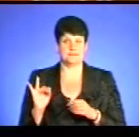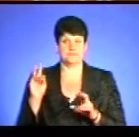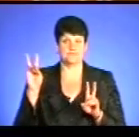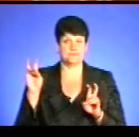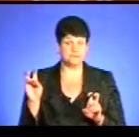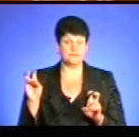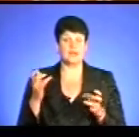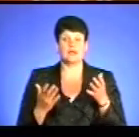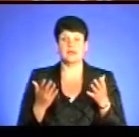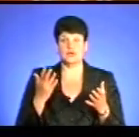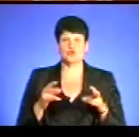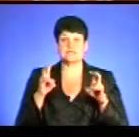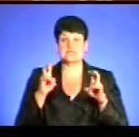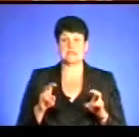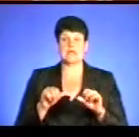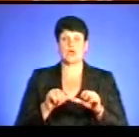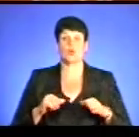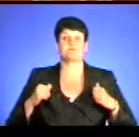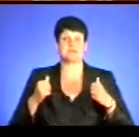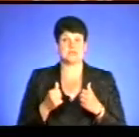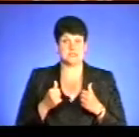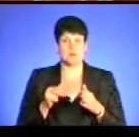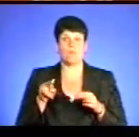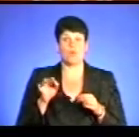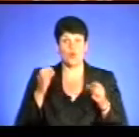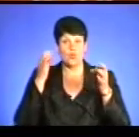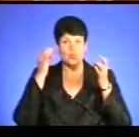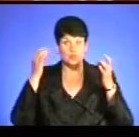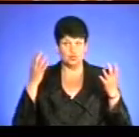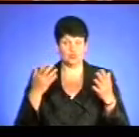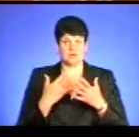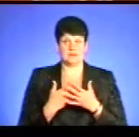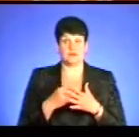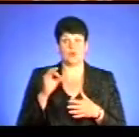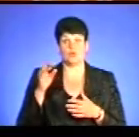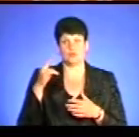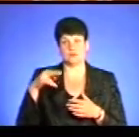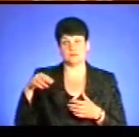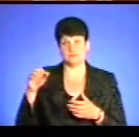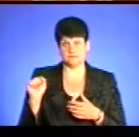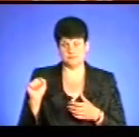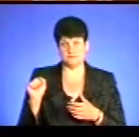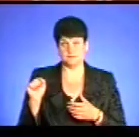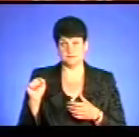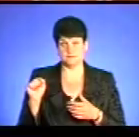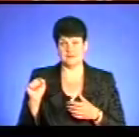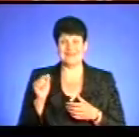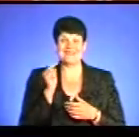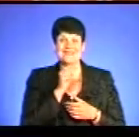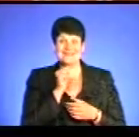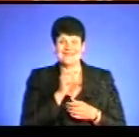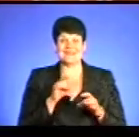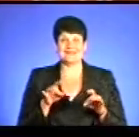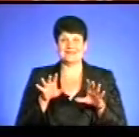Якщо засідає комісія по культурі, наприклад, облради, то її